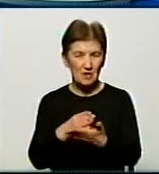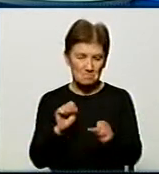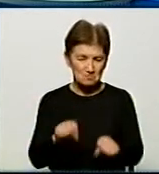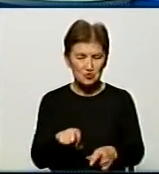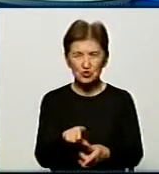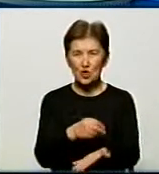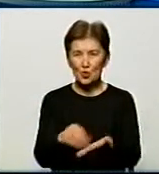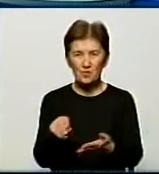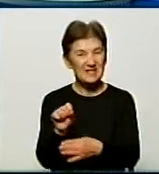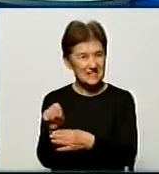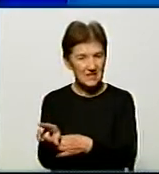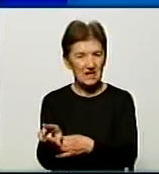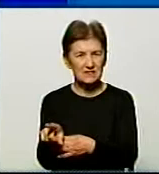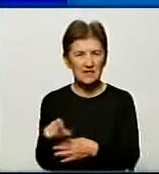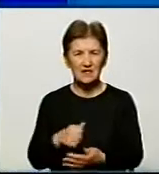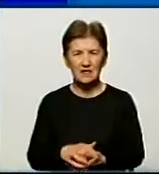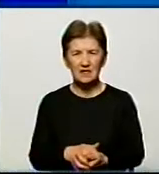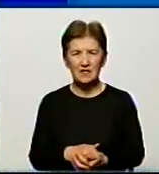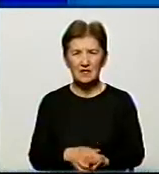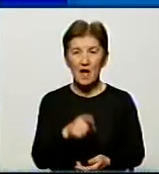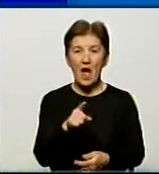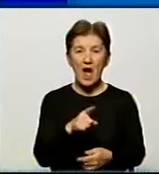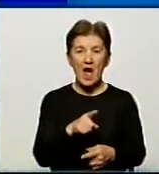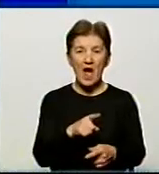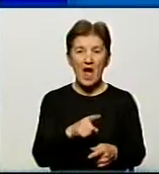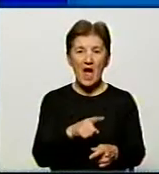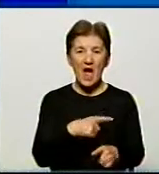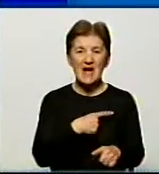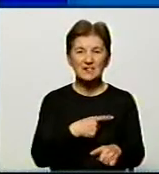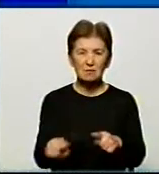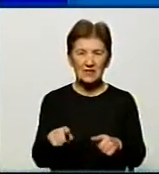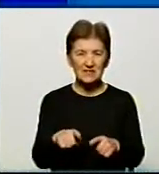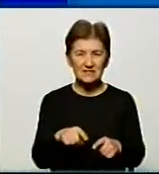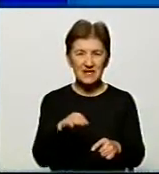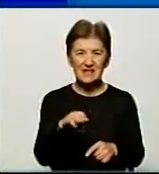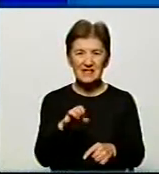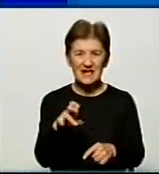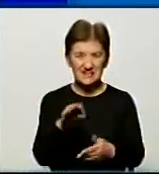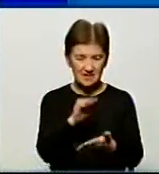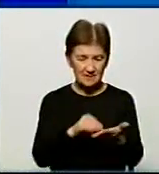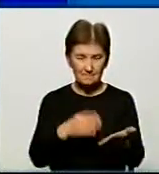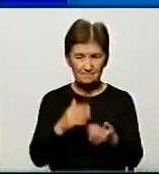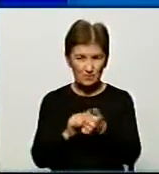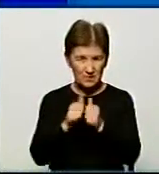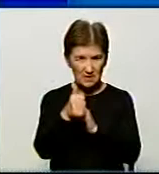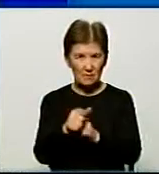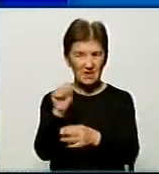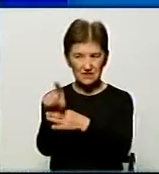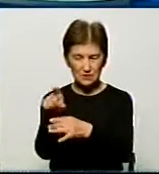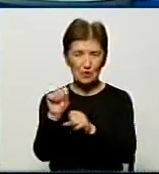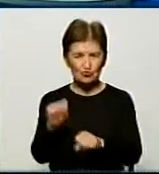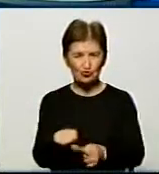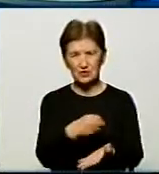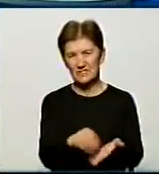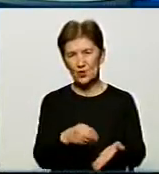купити, заказати. А з експрес-тестами, так, перебої бувають, але якщо заказати наперед, то можливо їх закупити.